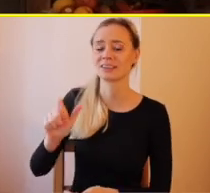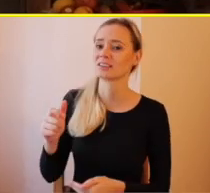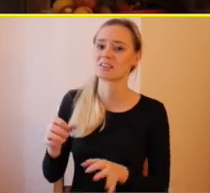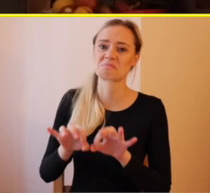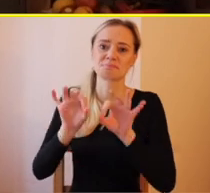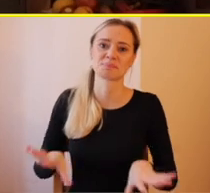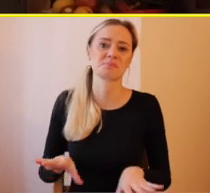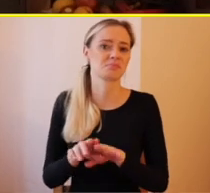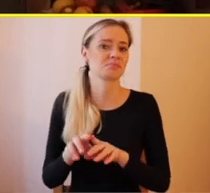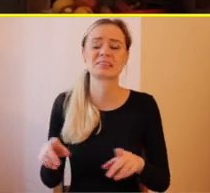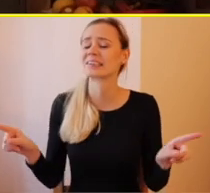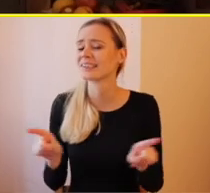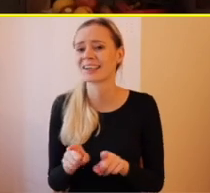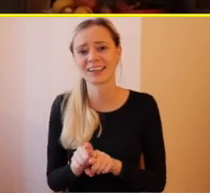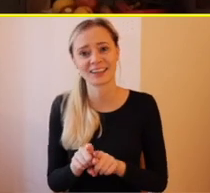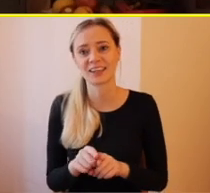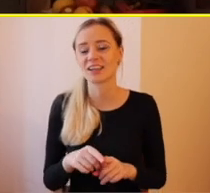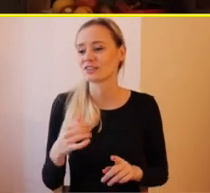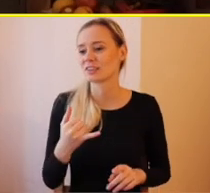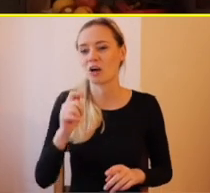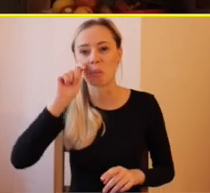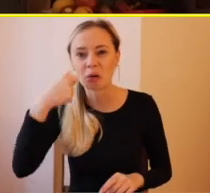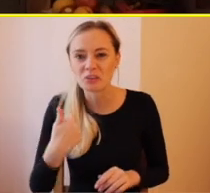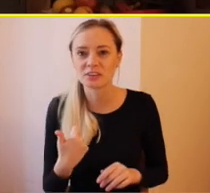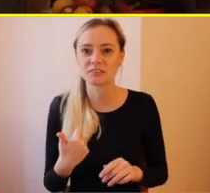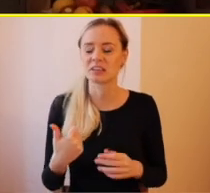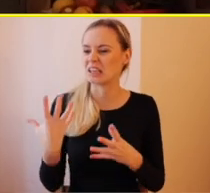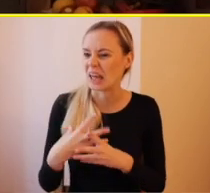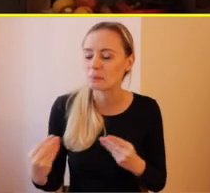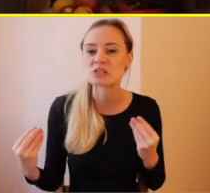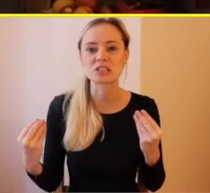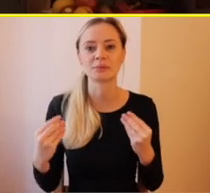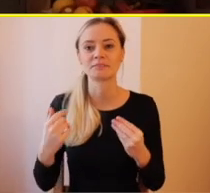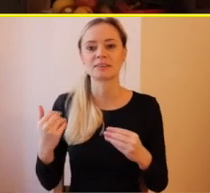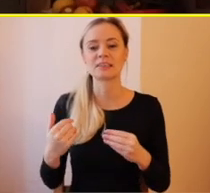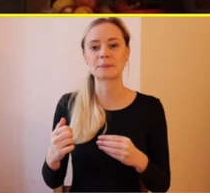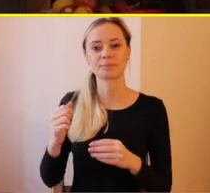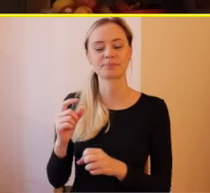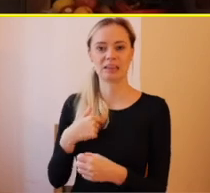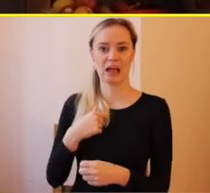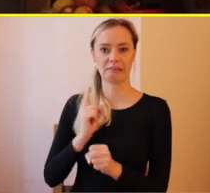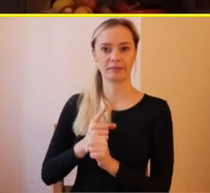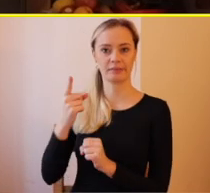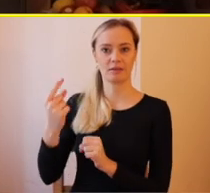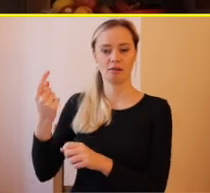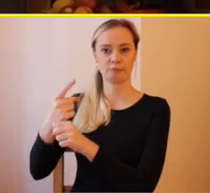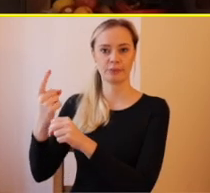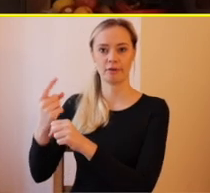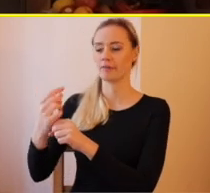absolútne. Vždy to bolo také nevraživé. Vždy to bolo cítiť z tých ľudí, či z predavačiek,